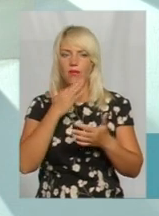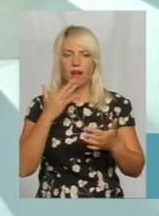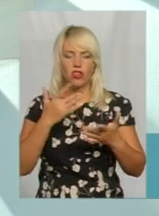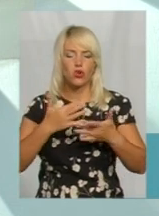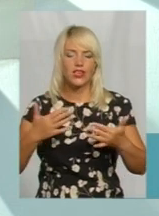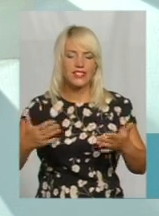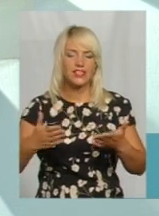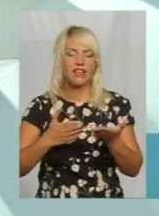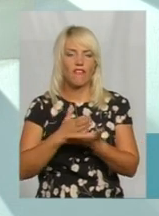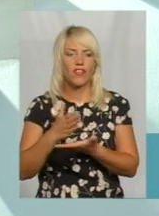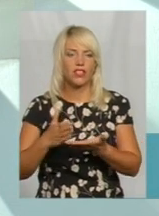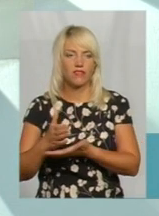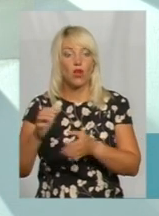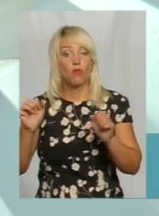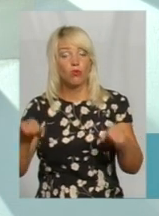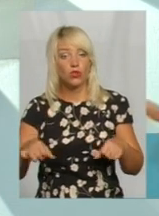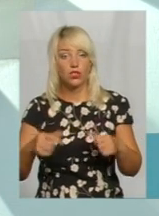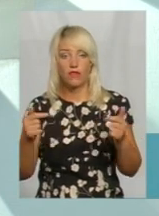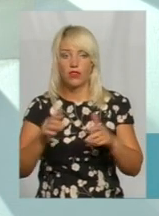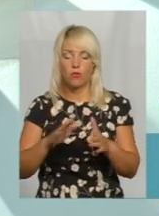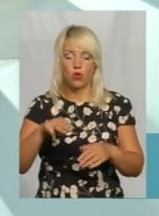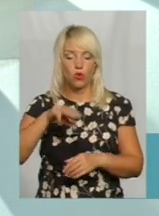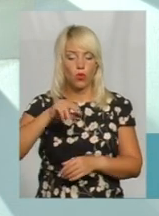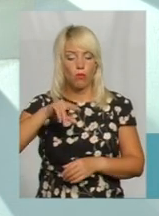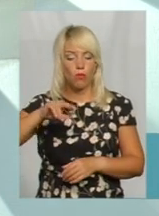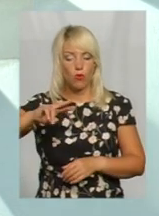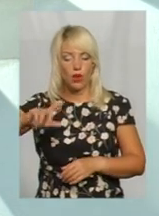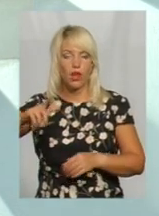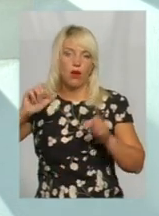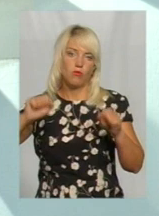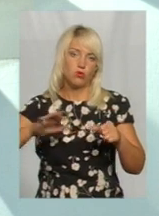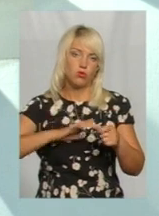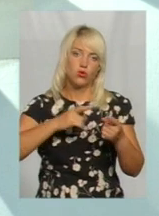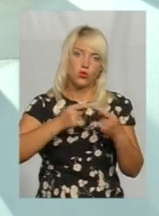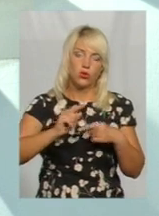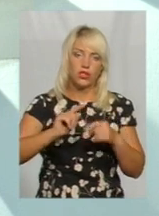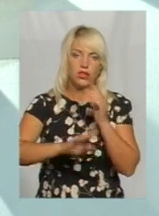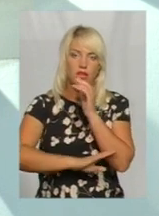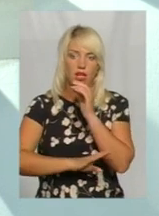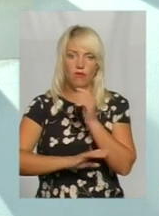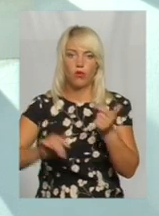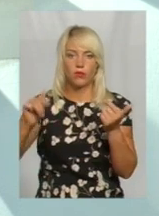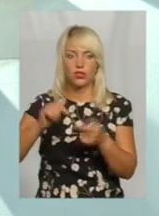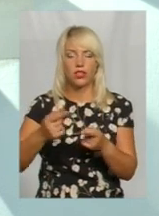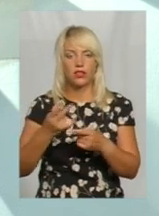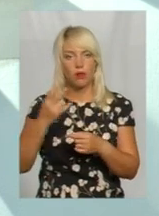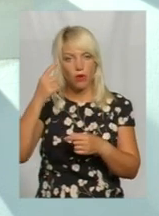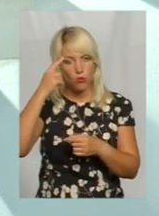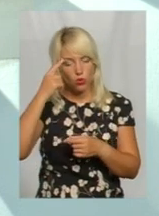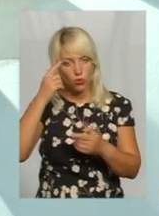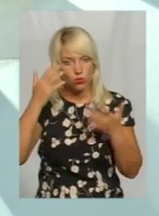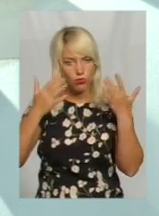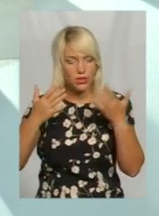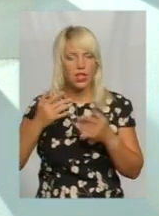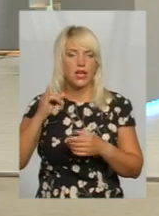видів є. І, можливо, не підходить то поле, можливо, щось інше підходить. Для цього потрібно трошки розум доложити, трошки